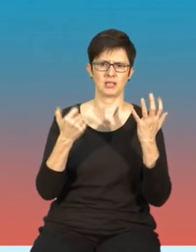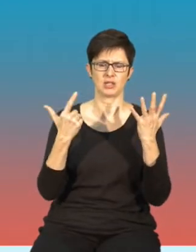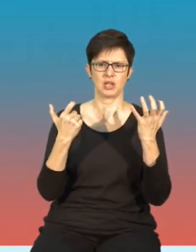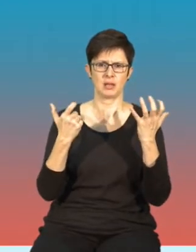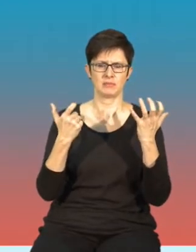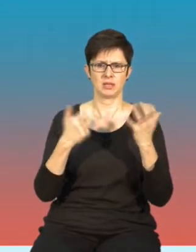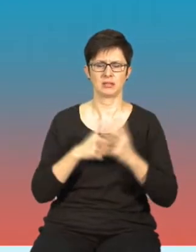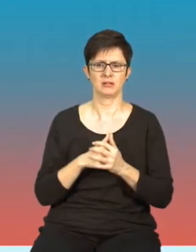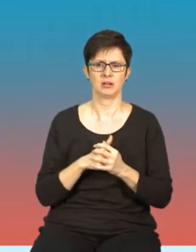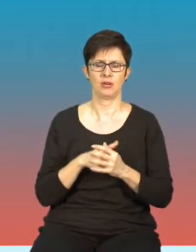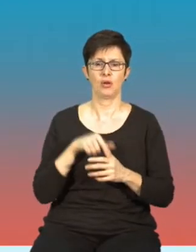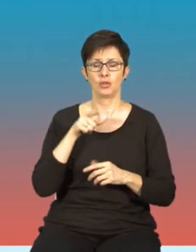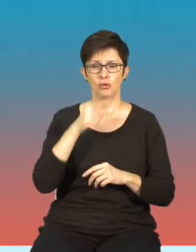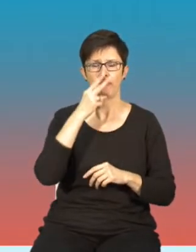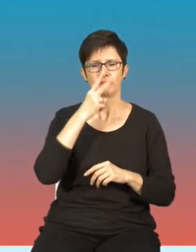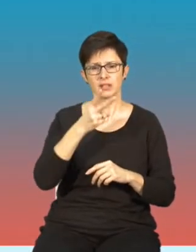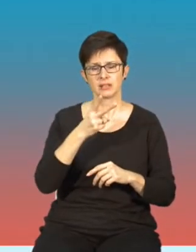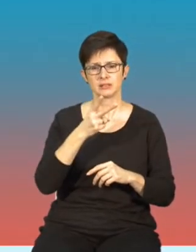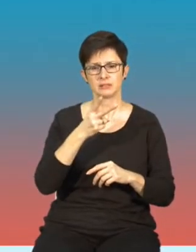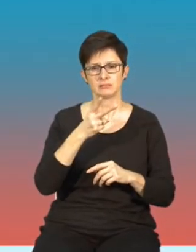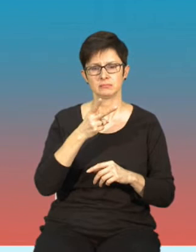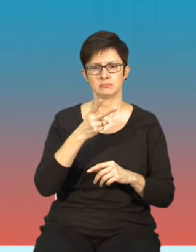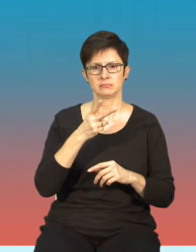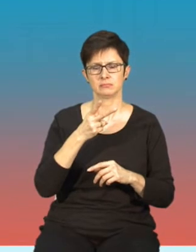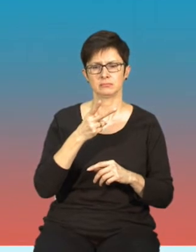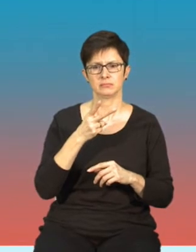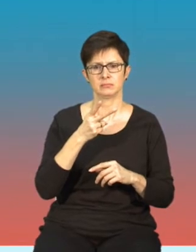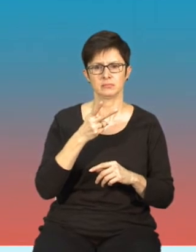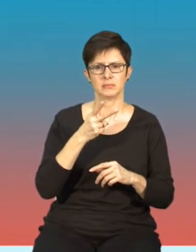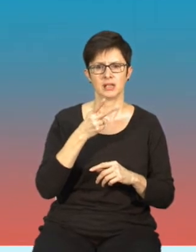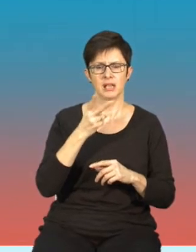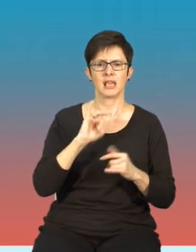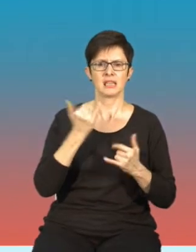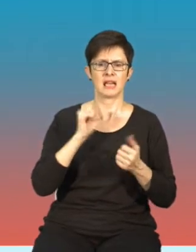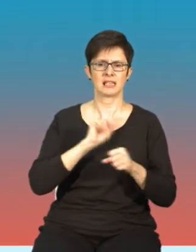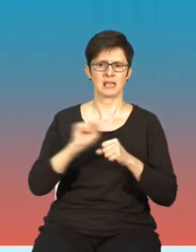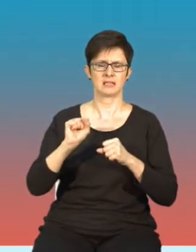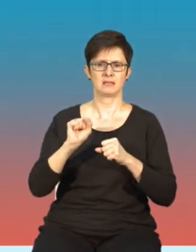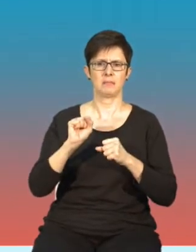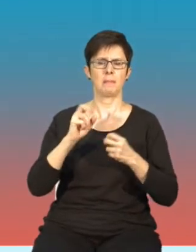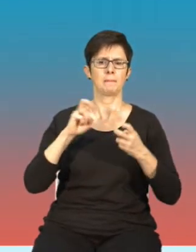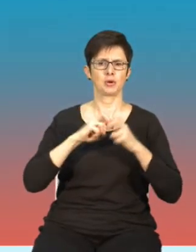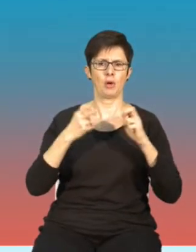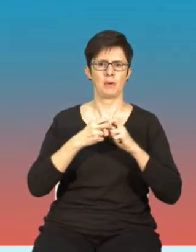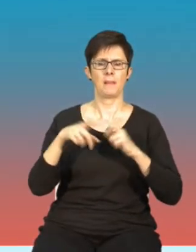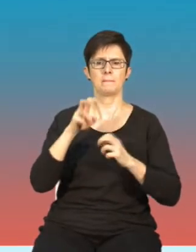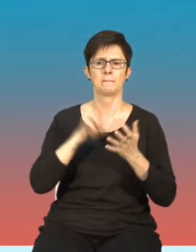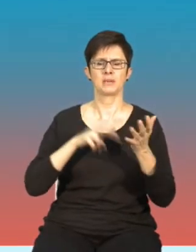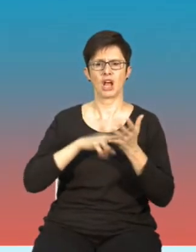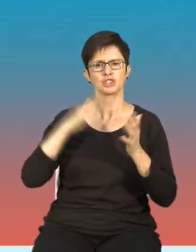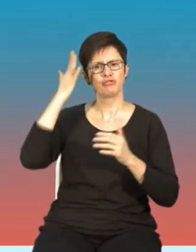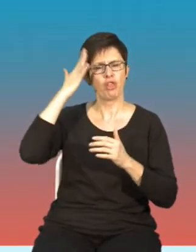i pokazuje to oczywiście w pewnym tylko stopniu, ale w skalę problemu, jakim jest brak świadomości po stronie